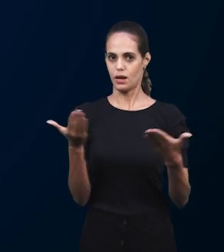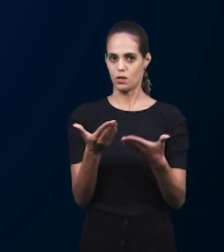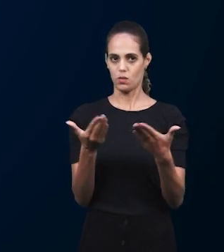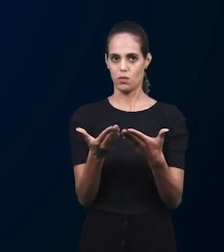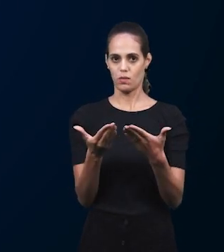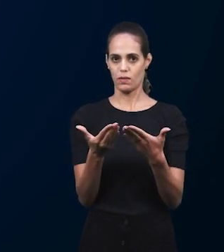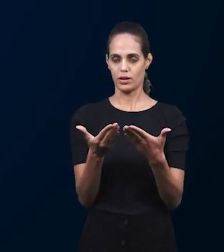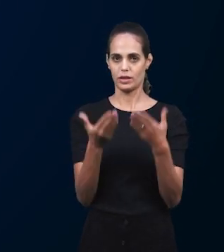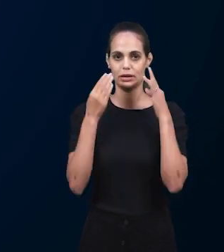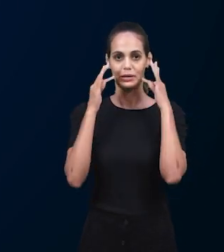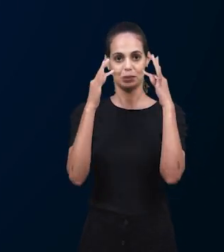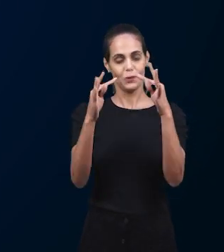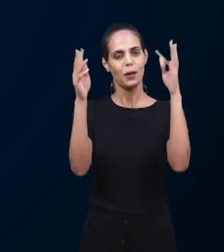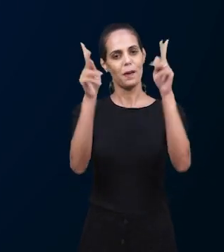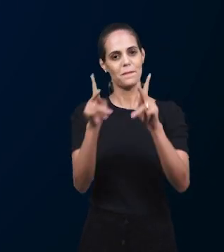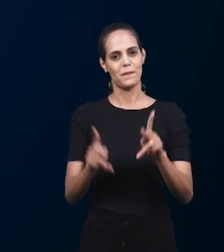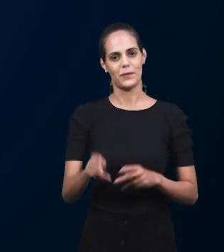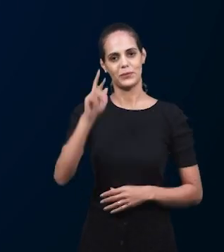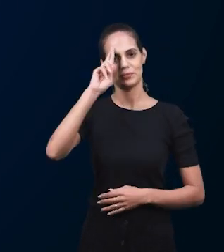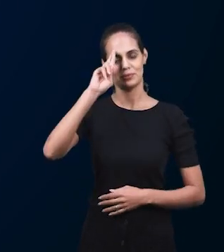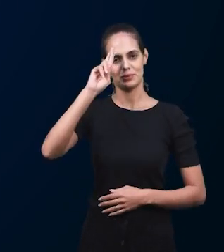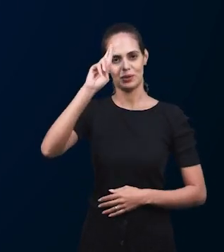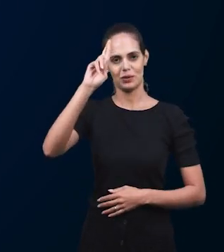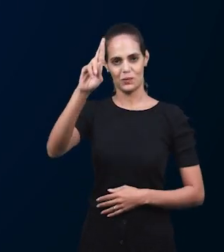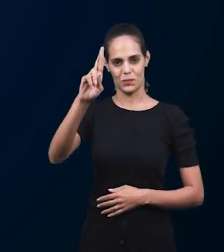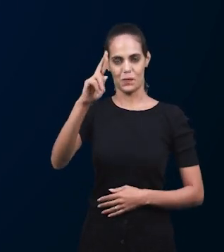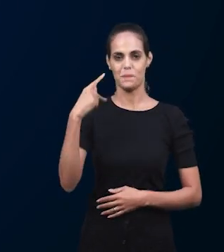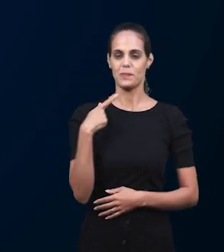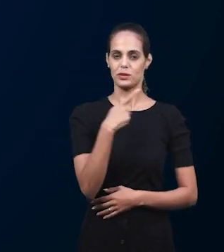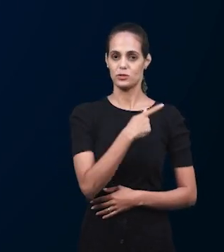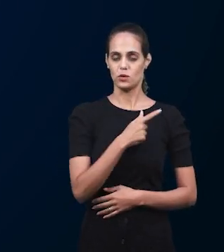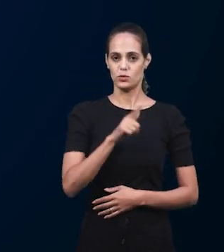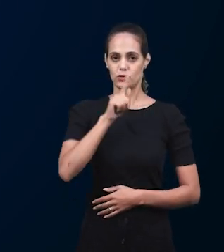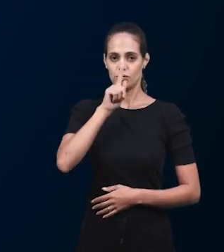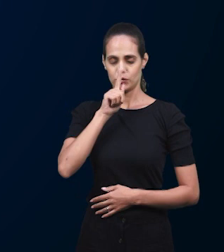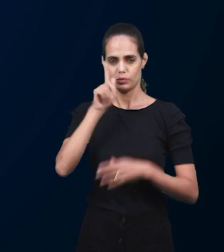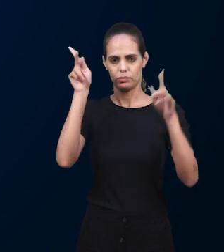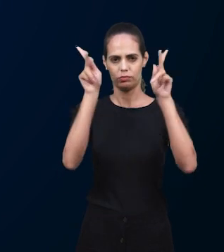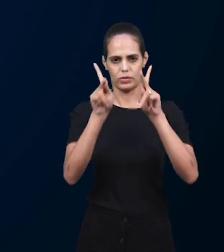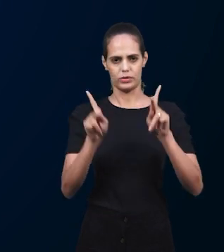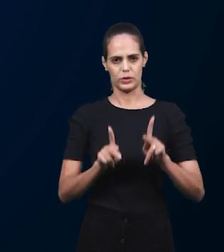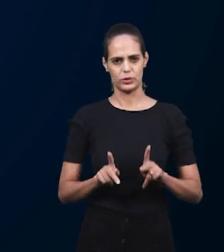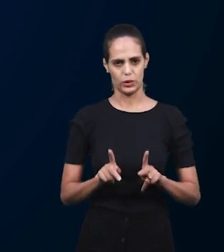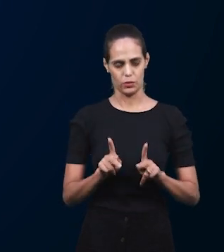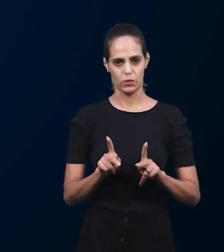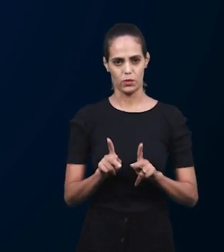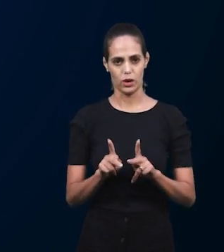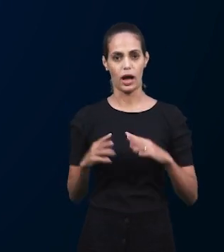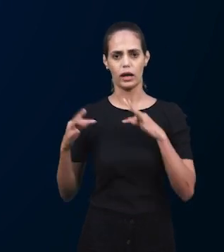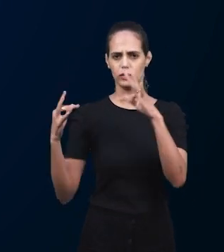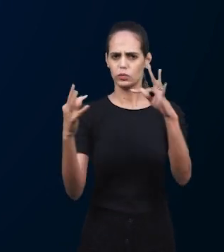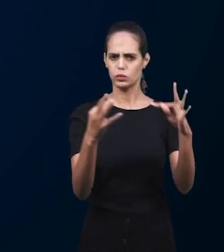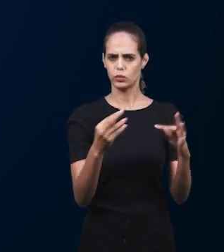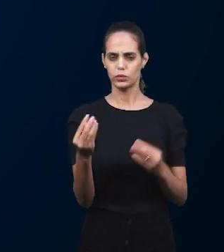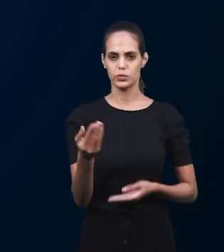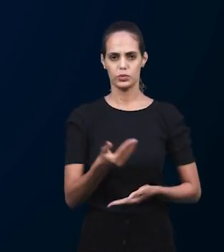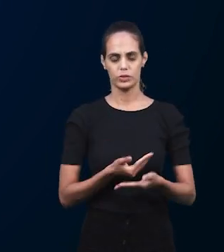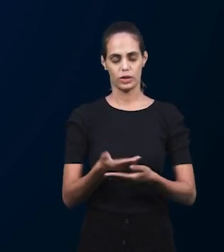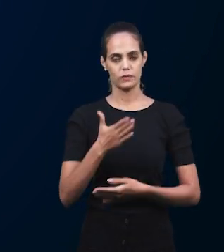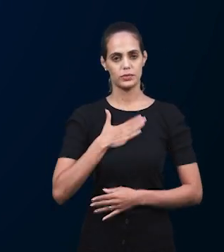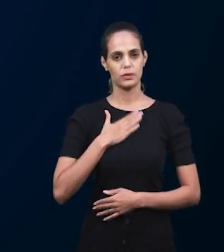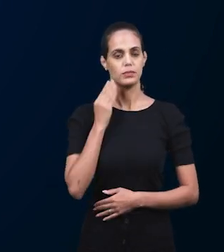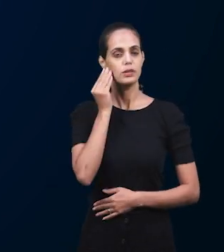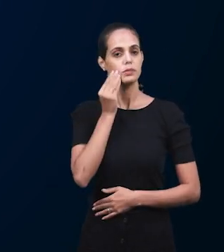Иисуса, пастор Жисон, мир Господа Иисуса возлюбленный. И мое участие, мое свидетельство, участие